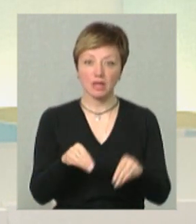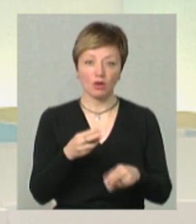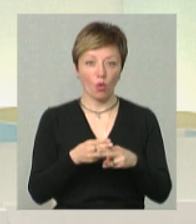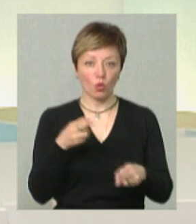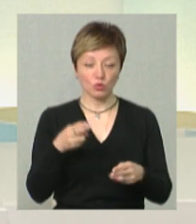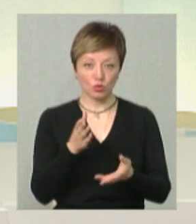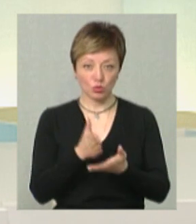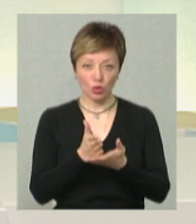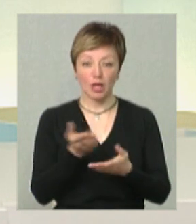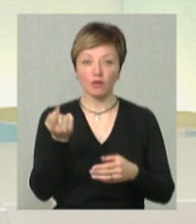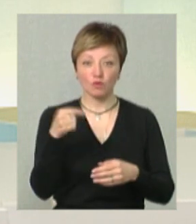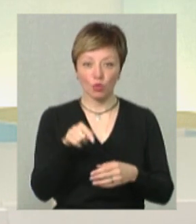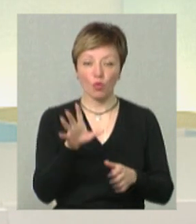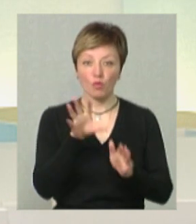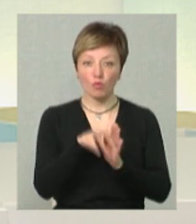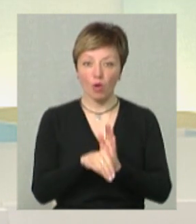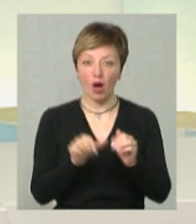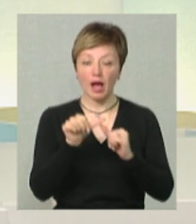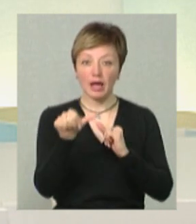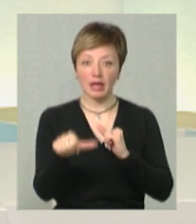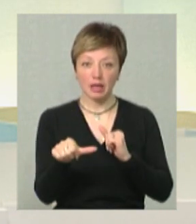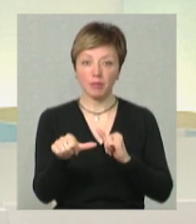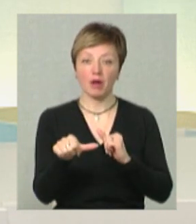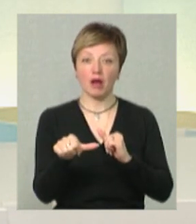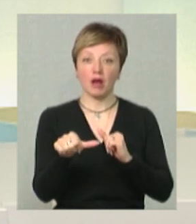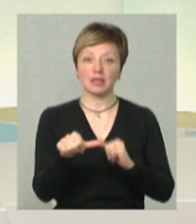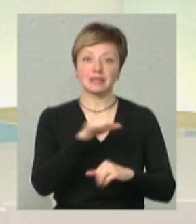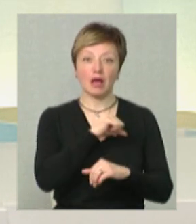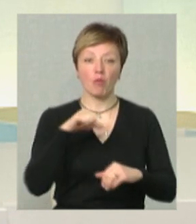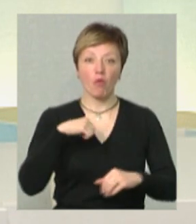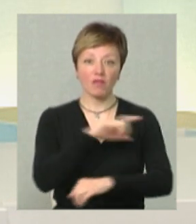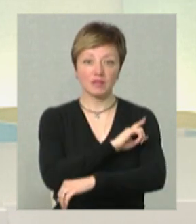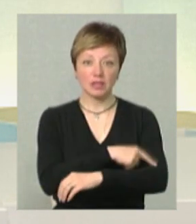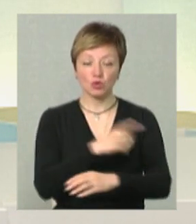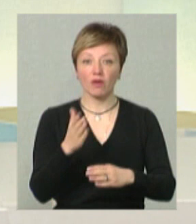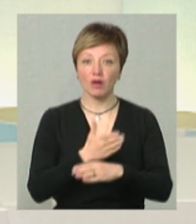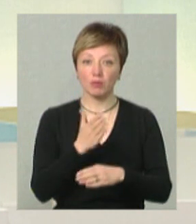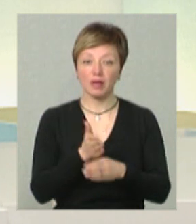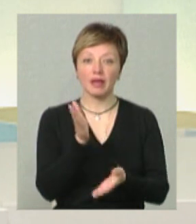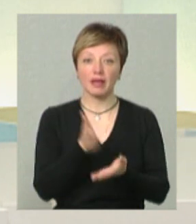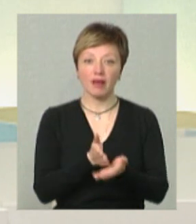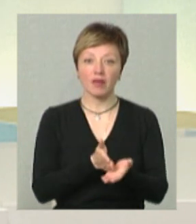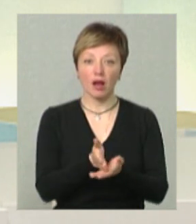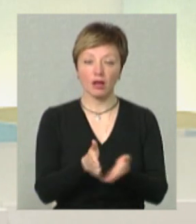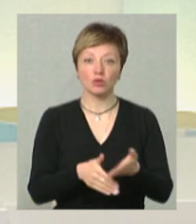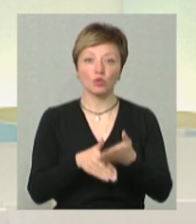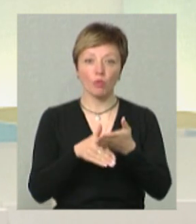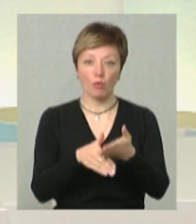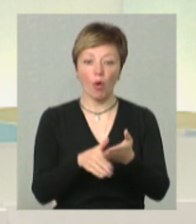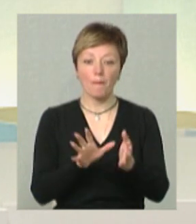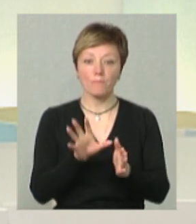стоїть, тому в тому числі, крім релокації самого фізичного виробництва, є варіанти допомоги у